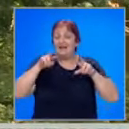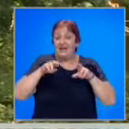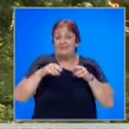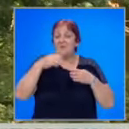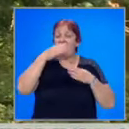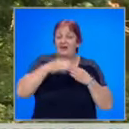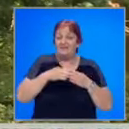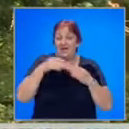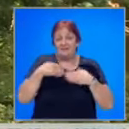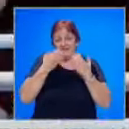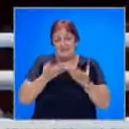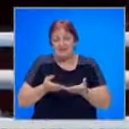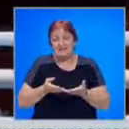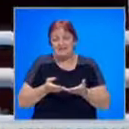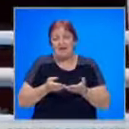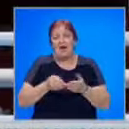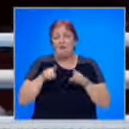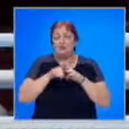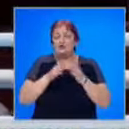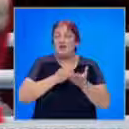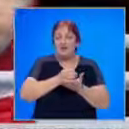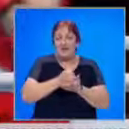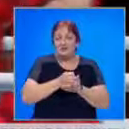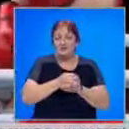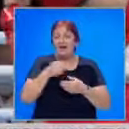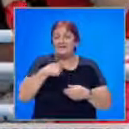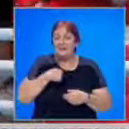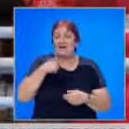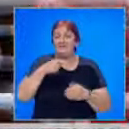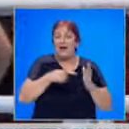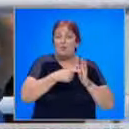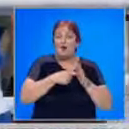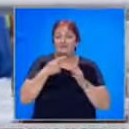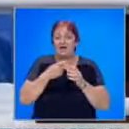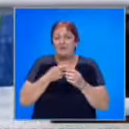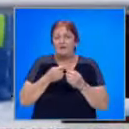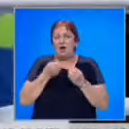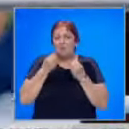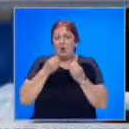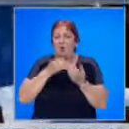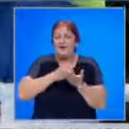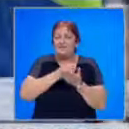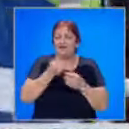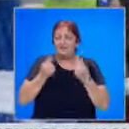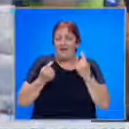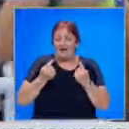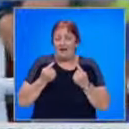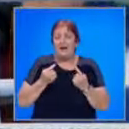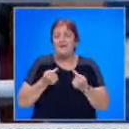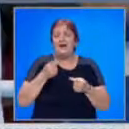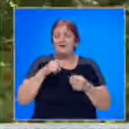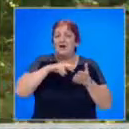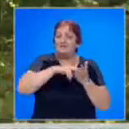и на финала да се представи по същия начин. За мене тя показва един съвременен стил на игра. и в